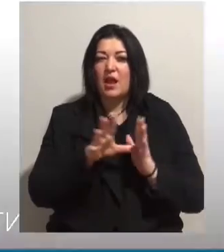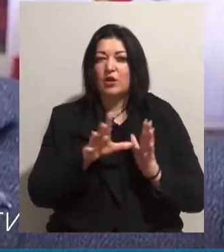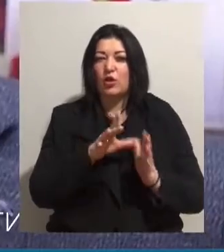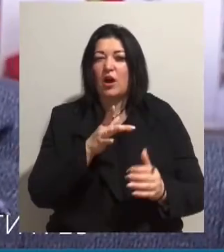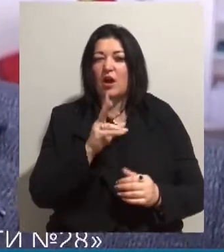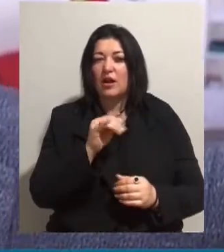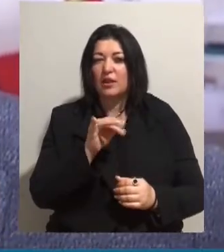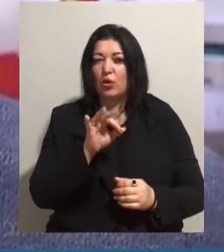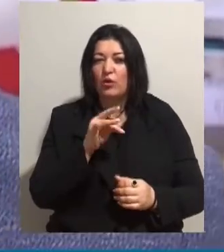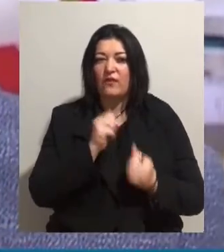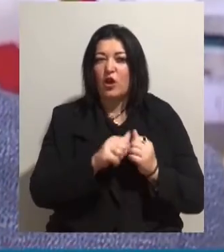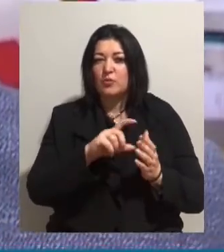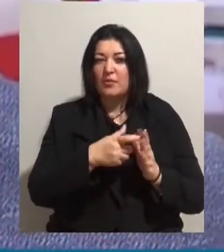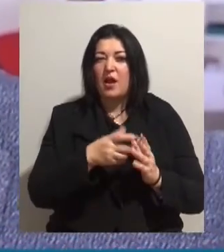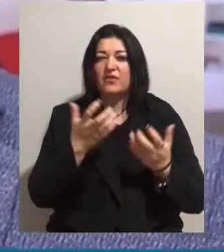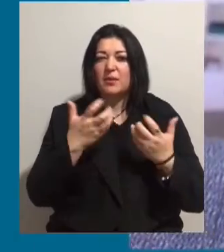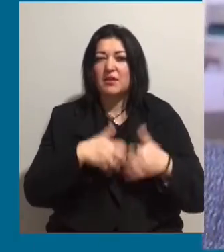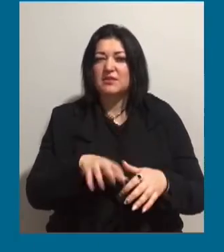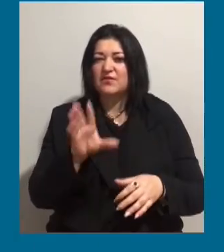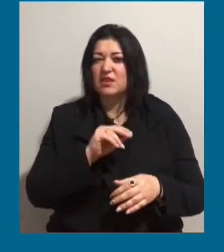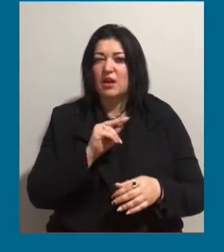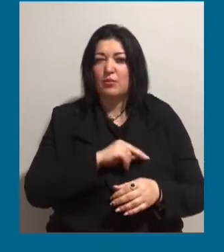кожному кабінеті. Автоматизовані всі робочі міста.